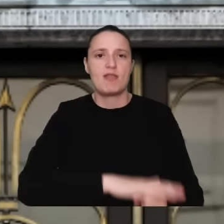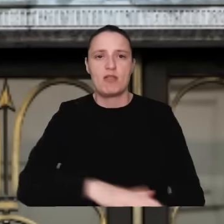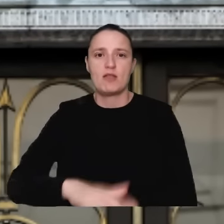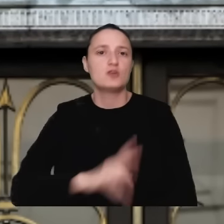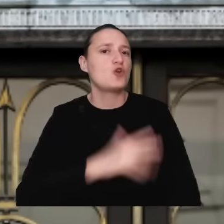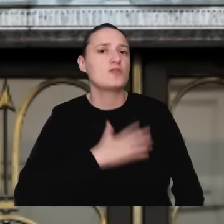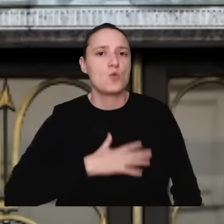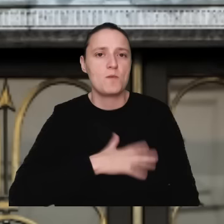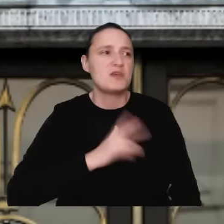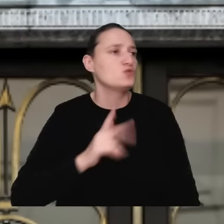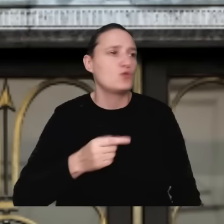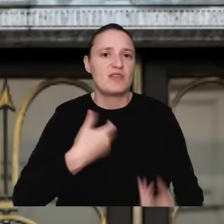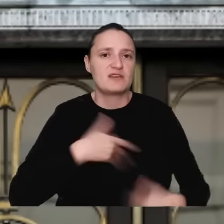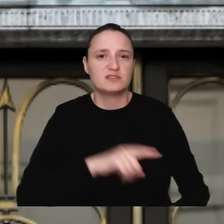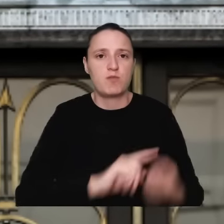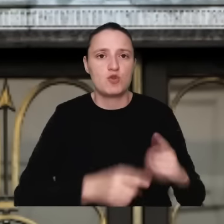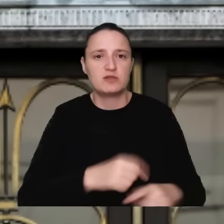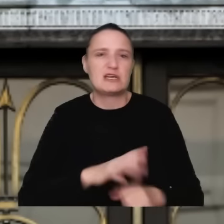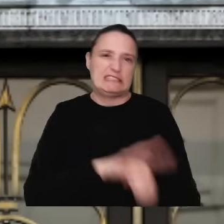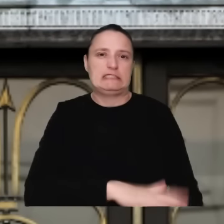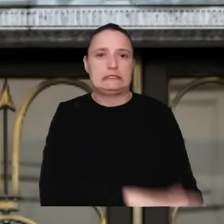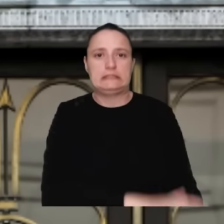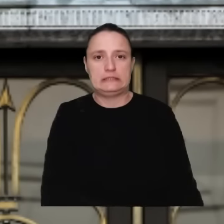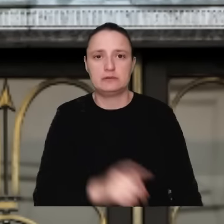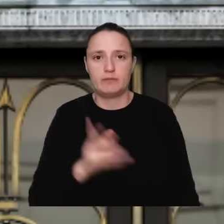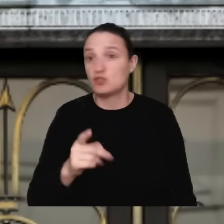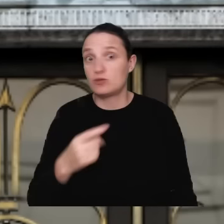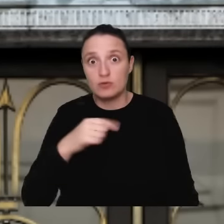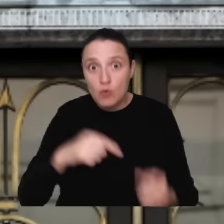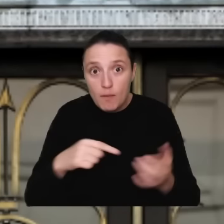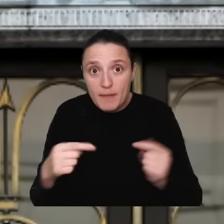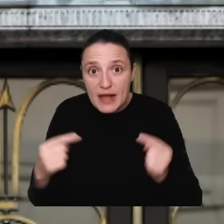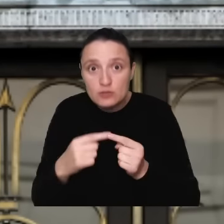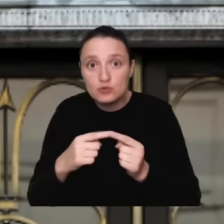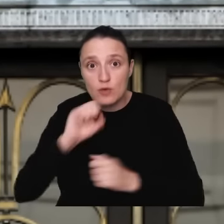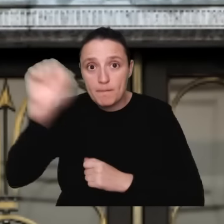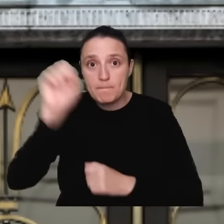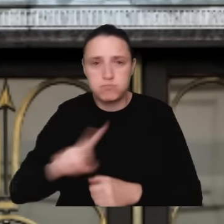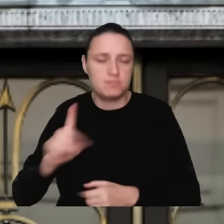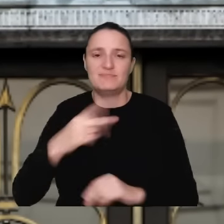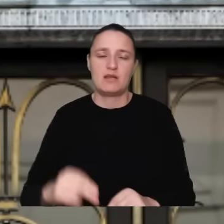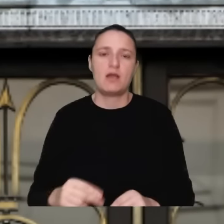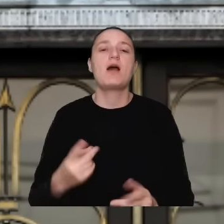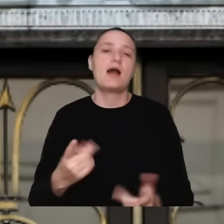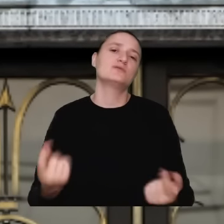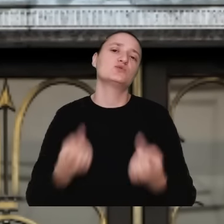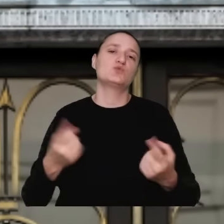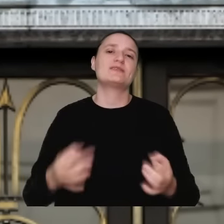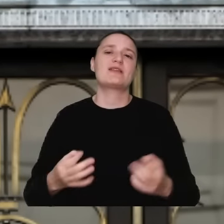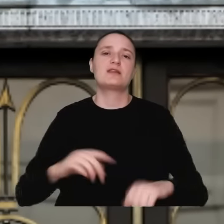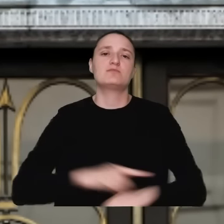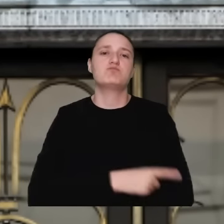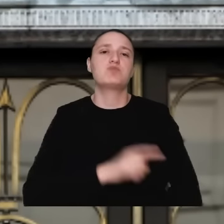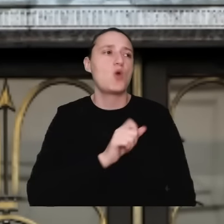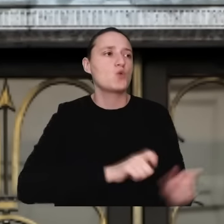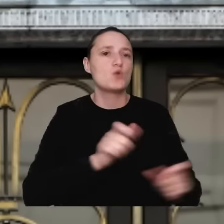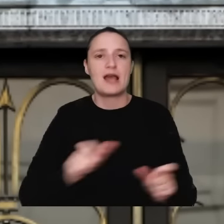niechcianych przez siebie polityków. To oczywiście nie ma nic wspólnego z demokratycznym państwem prawa, ale w sytuacji, której prokuratorzy będą